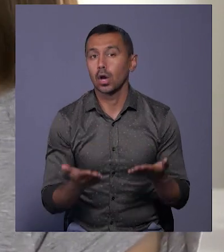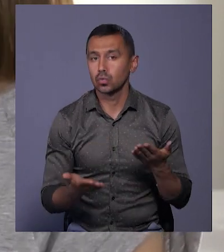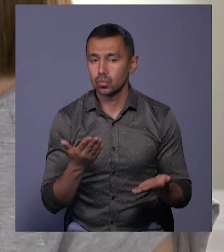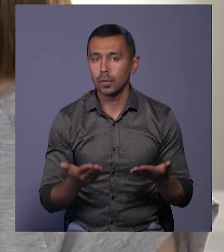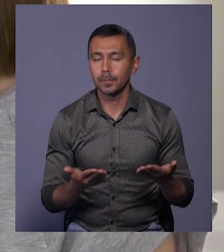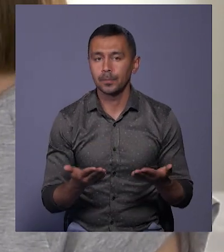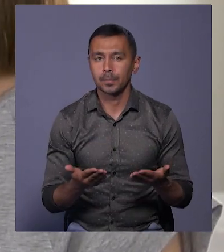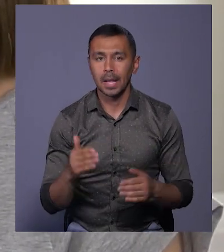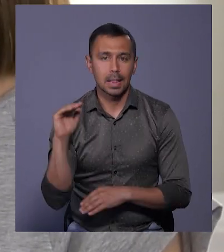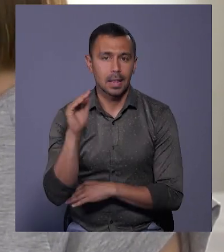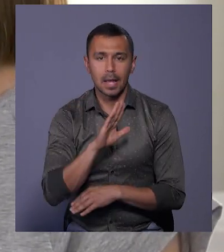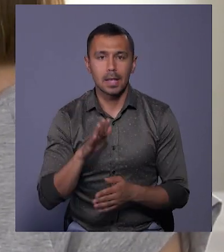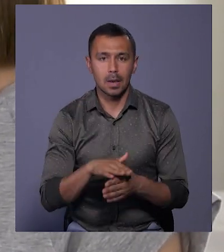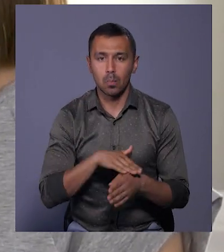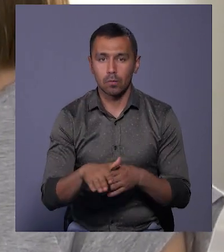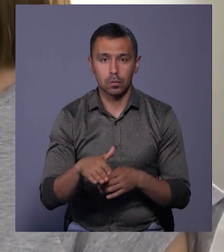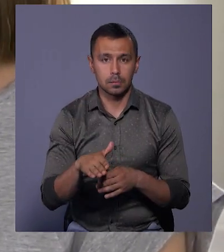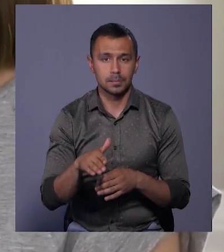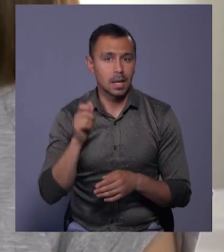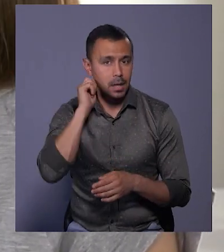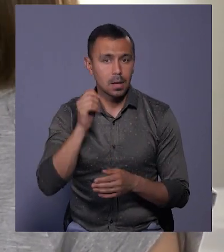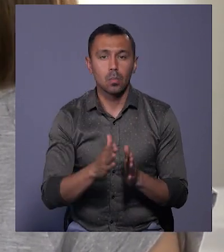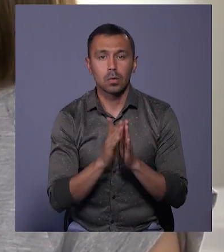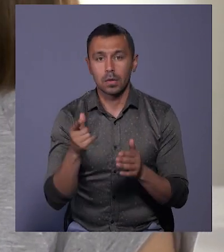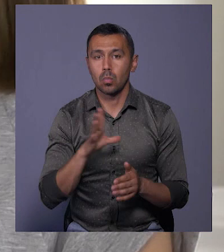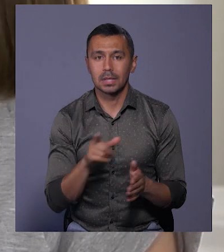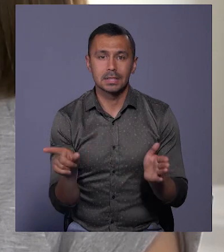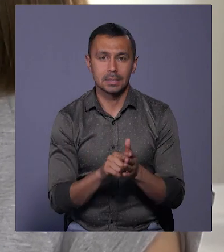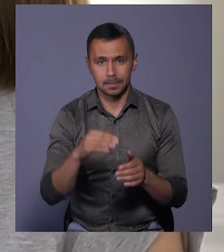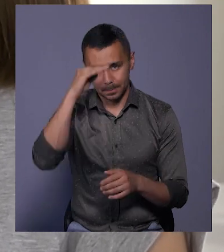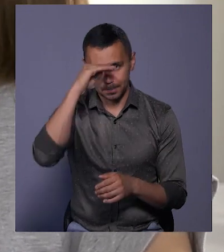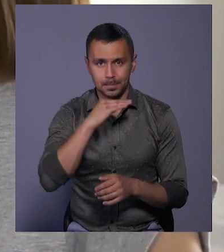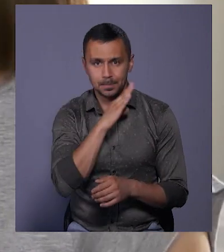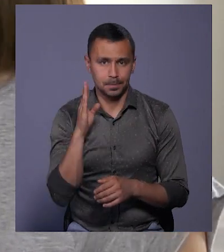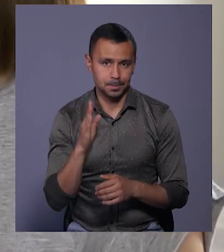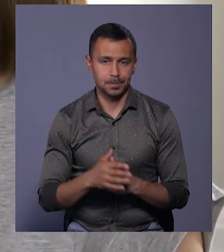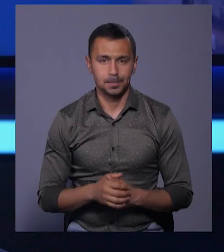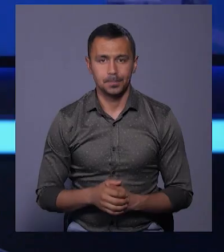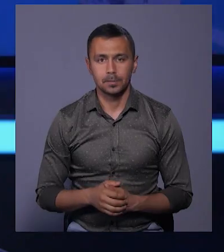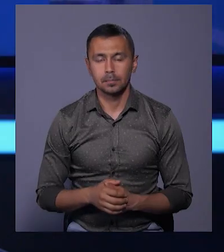дитина не є повнолітньою, то ми просимо, аби вона була в супроводі з повнолітньою особою.